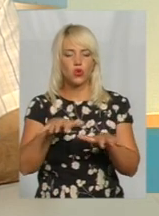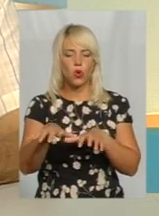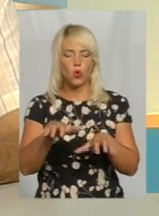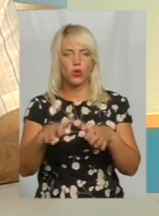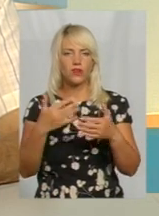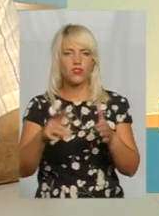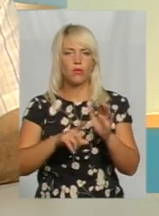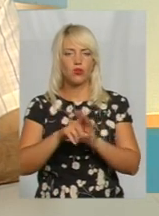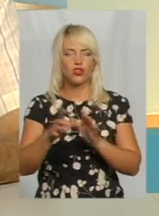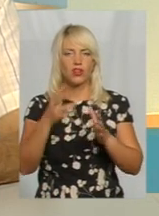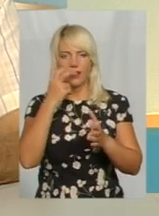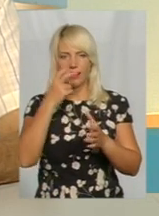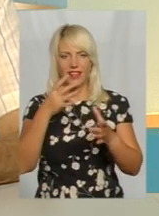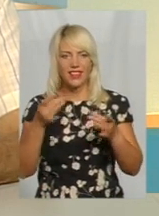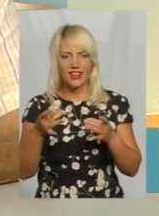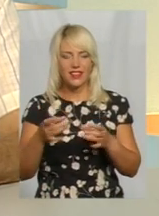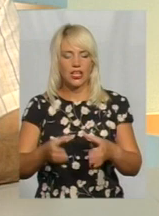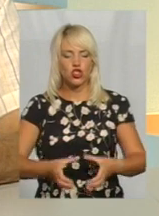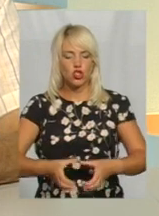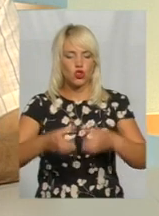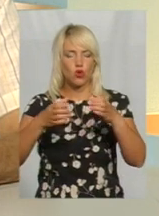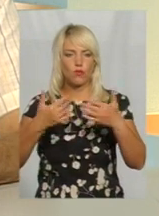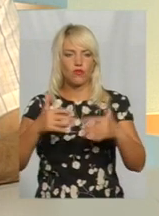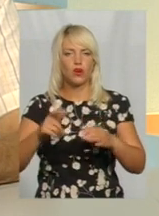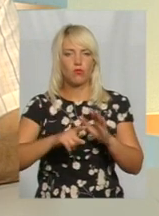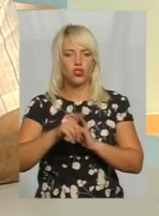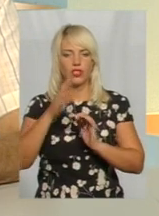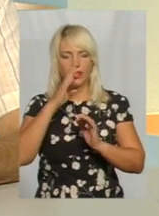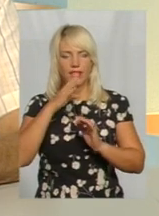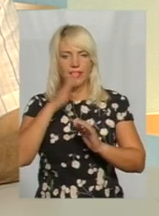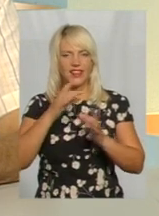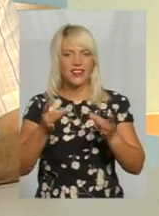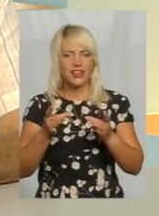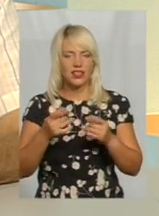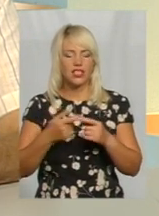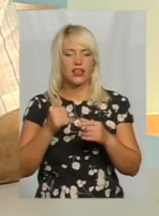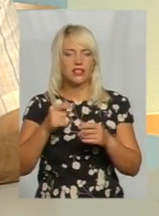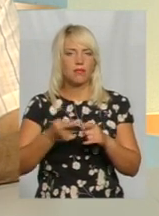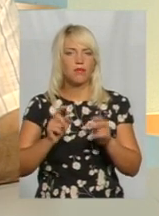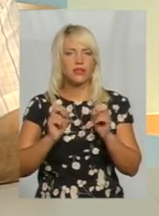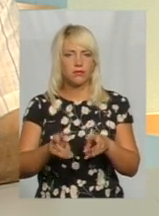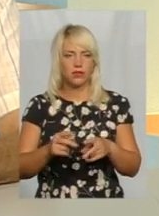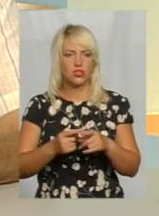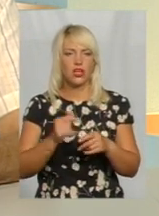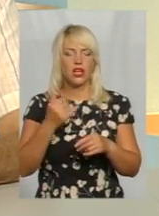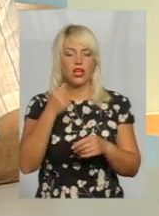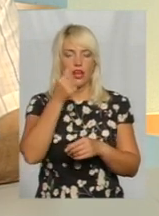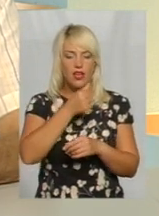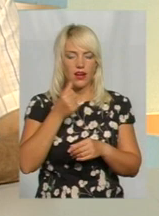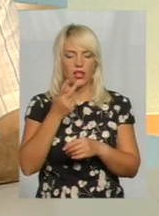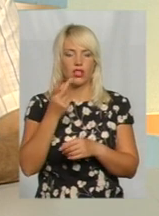гнити, стобур почав гнити, і тому дані дерева вже небезпечні. Буквально рік-два, і вони вже будуть небезпечні повністю для